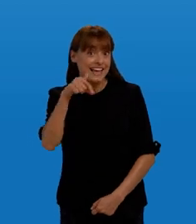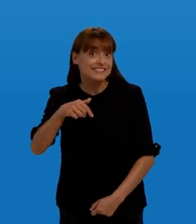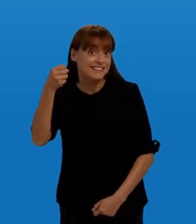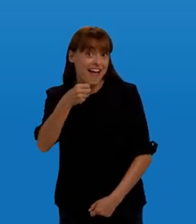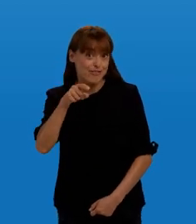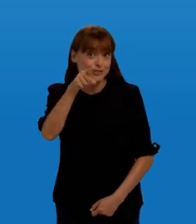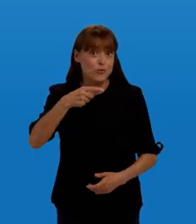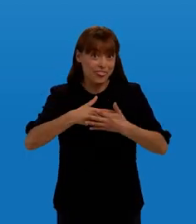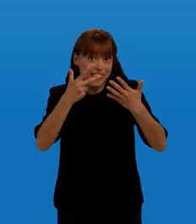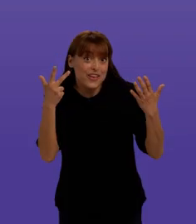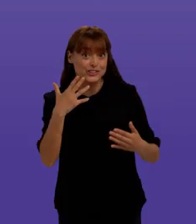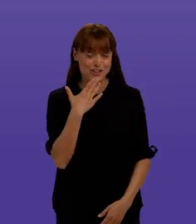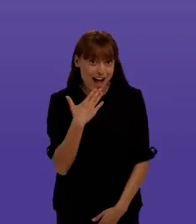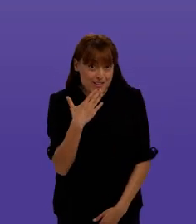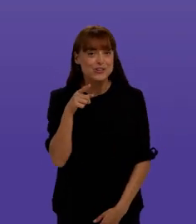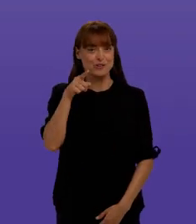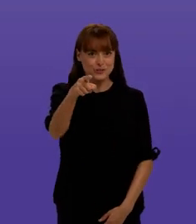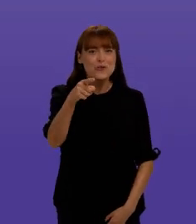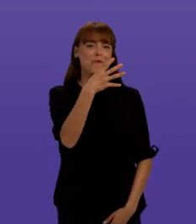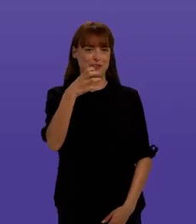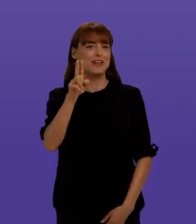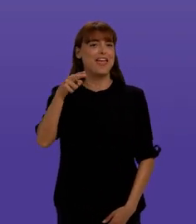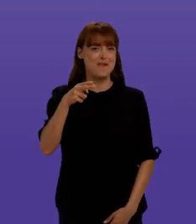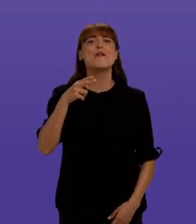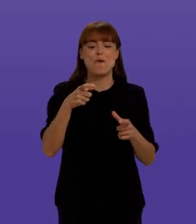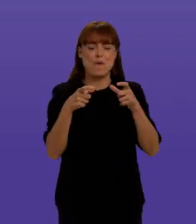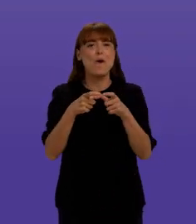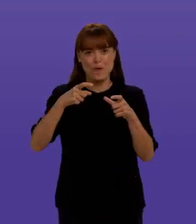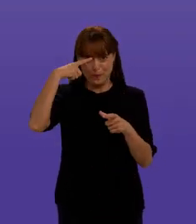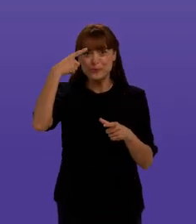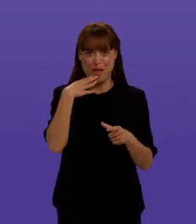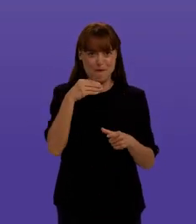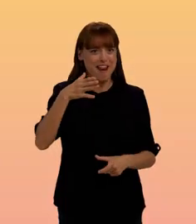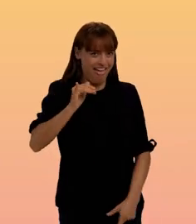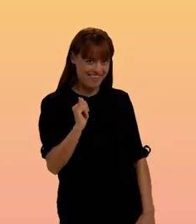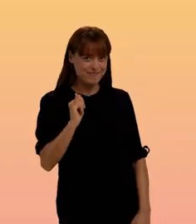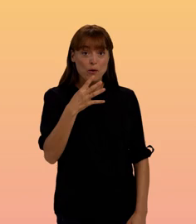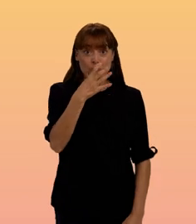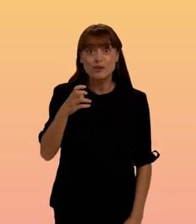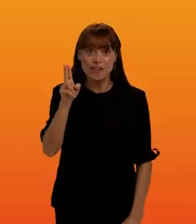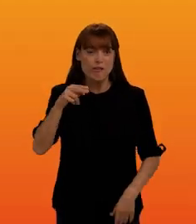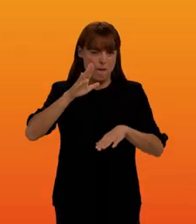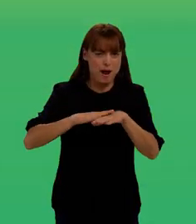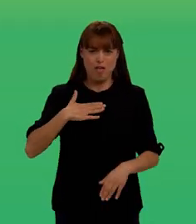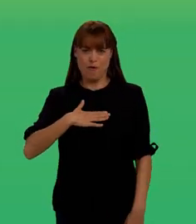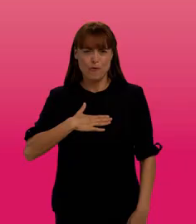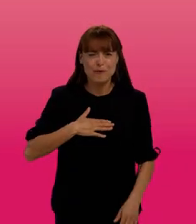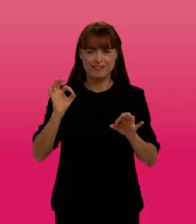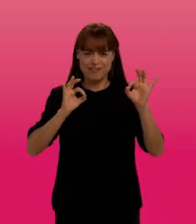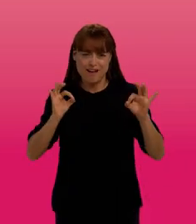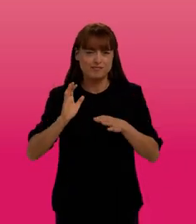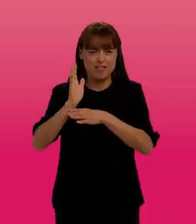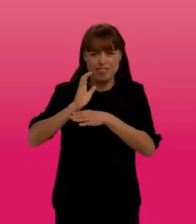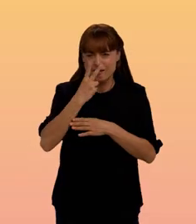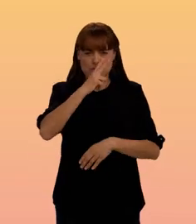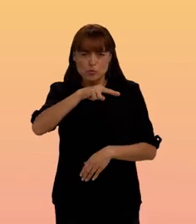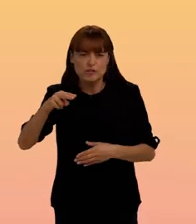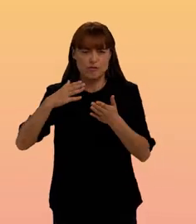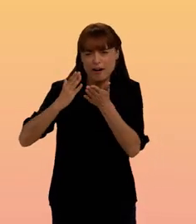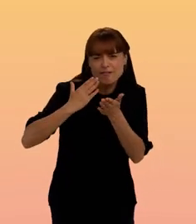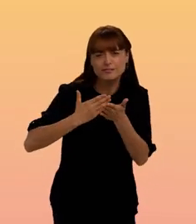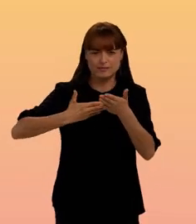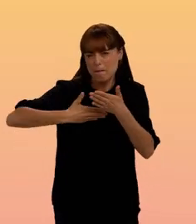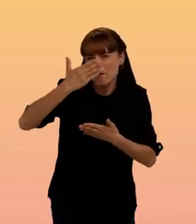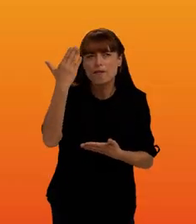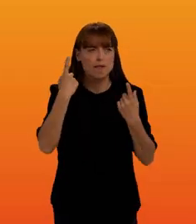Si aquest any en fas 18, tens els 400 euros del Bo Cultura, jove. 400 euros per òpera, teatre, cinema, museus, llibres, premsa,